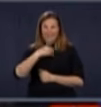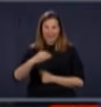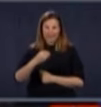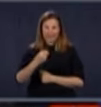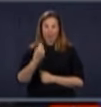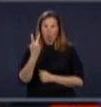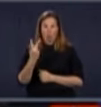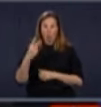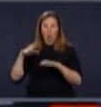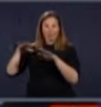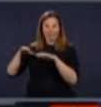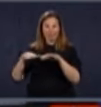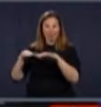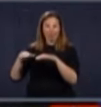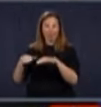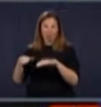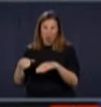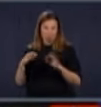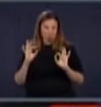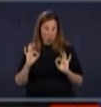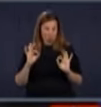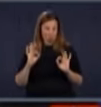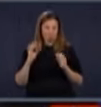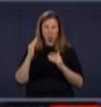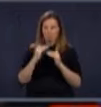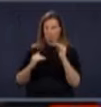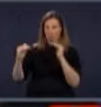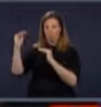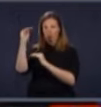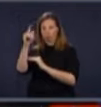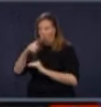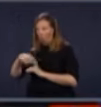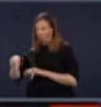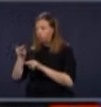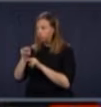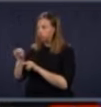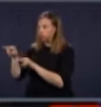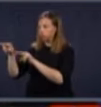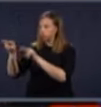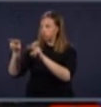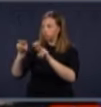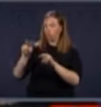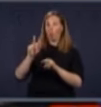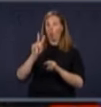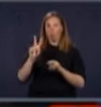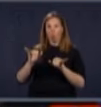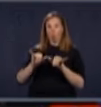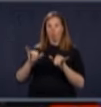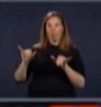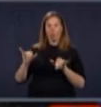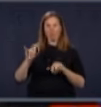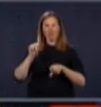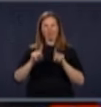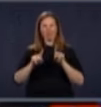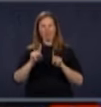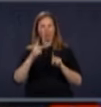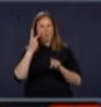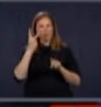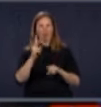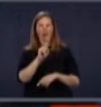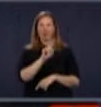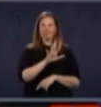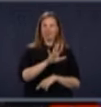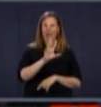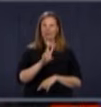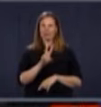bon, la plupart se tenaient à 2 m. Mais il y avait des groupes de 5-6, certains, là, qui